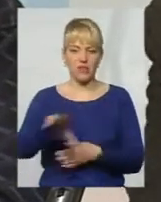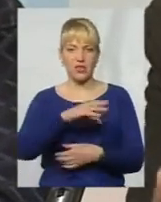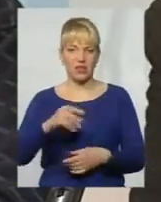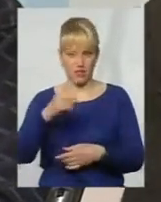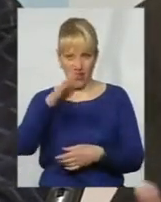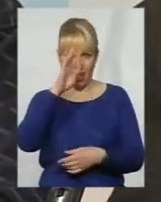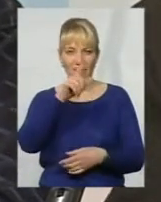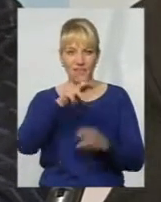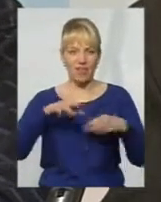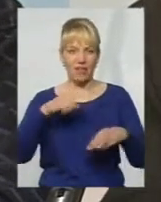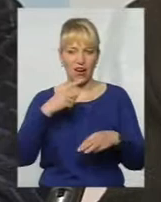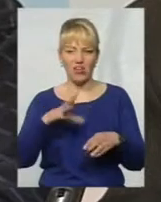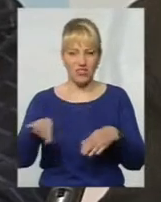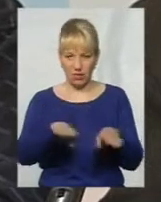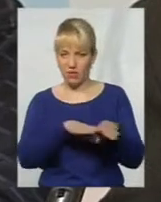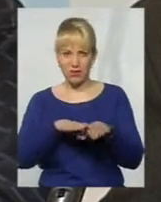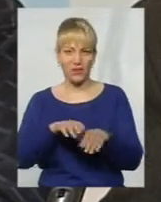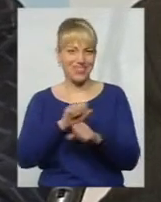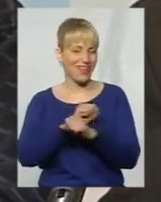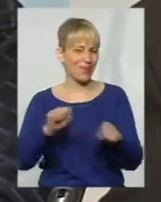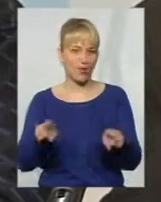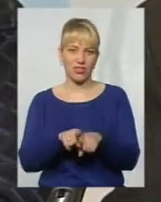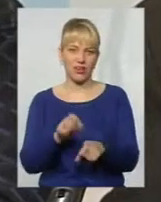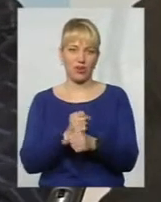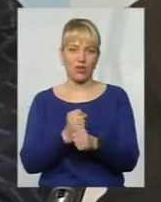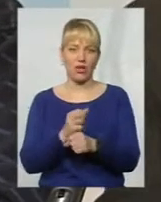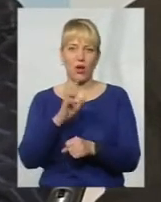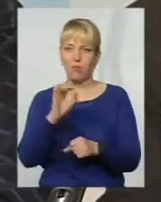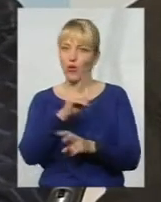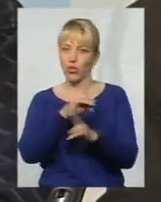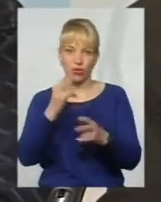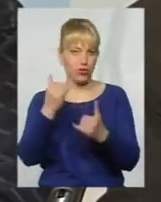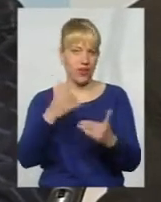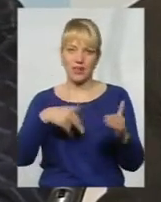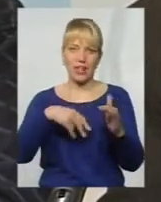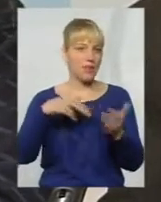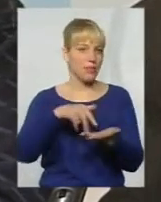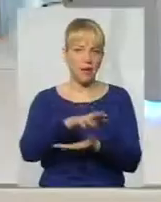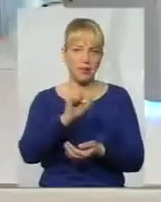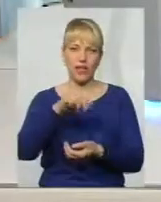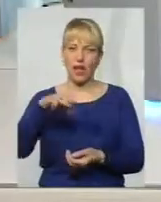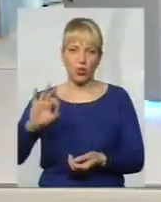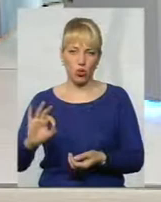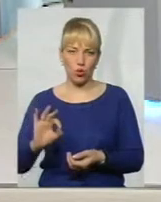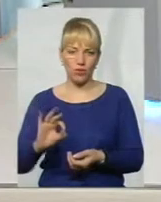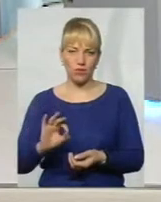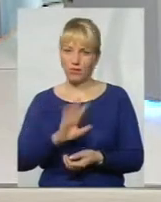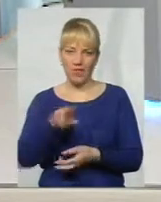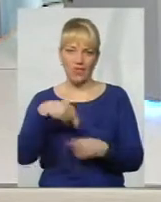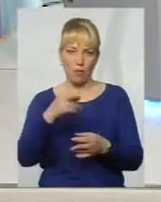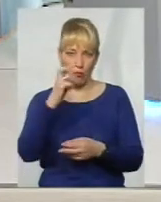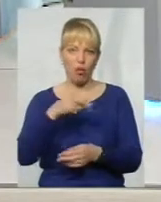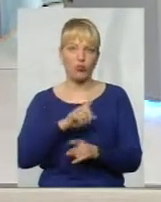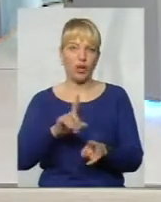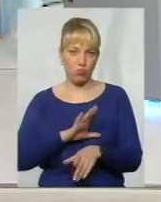прирівняти всіх під одну марку. Та не можна так всіх міняти. Іначе сьогодні в АТО ніхто не поїде, якщо прирівняти. І в Чорнобилі, не дай Бог, таке трапи, ніхто